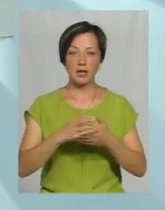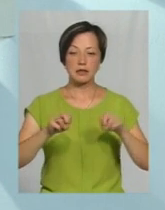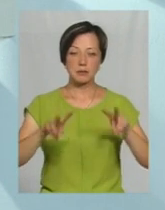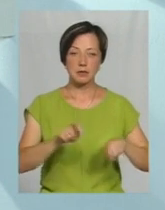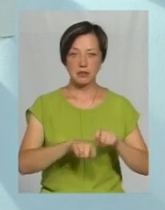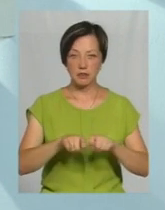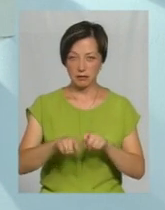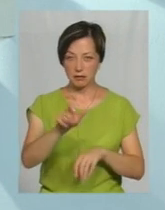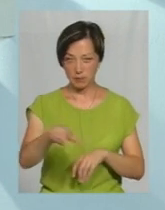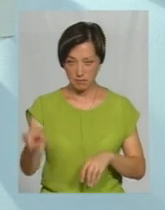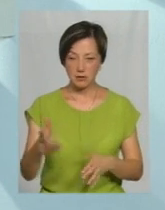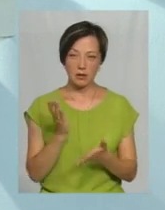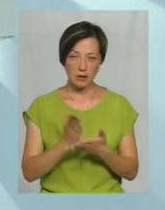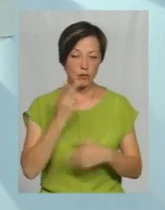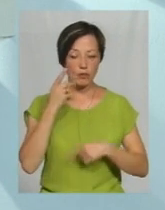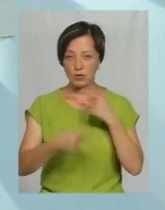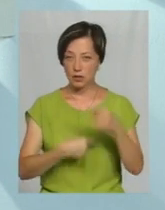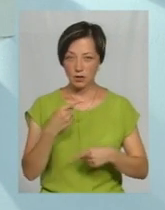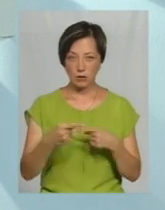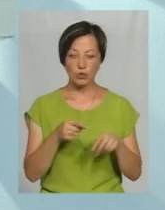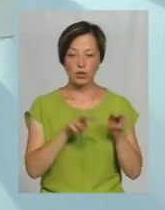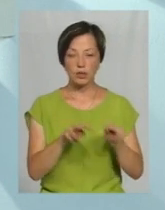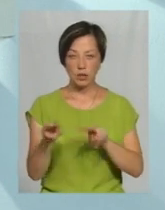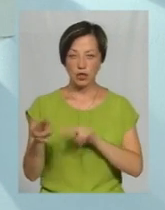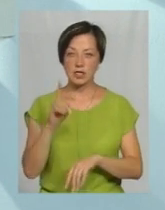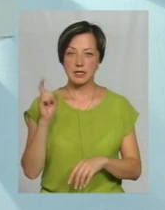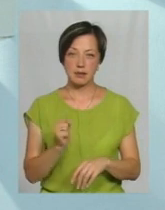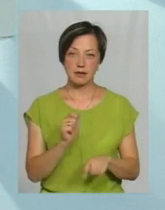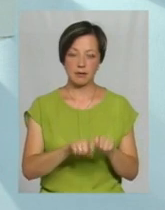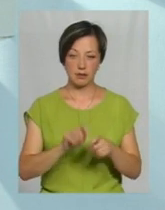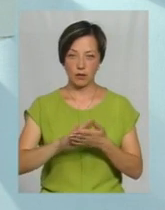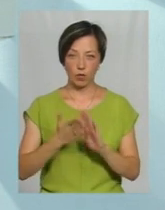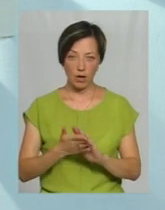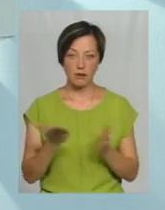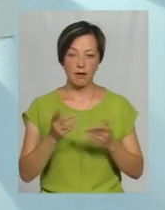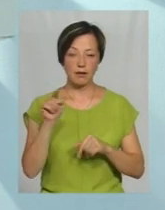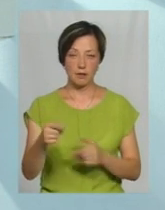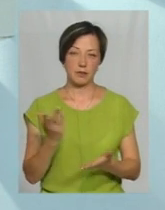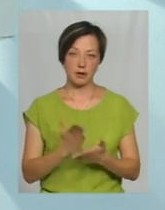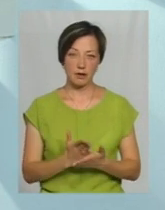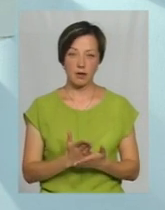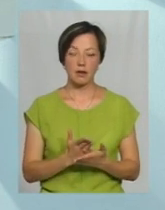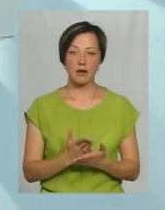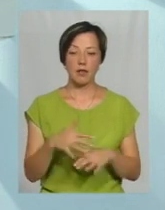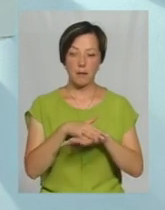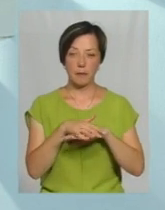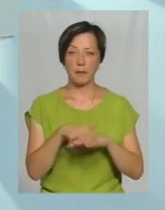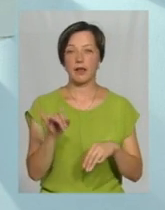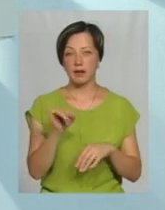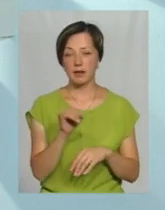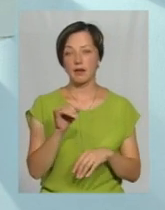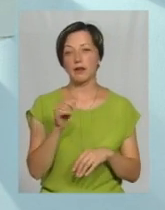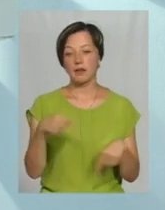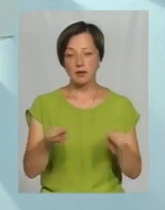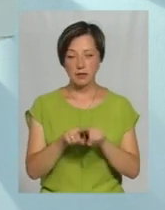інспектора, так само вони постійно стежать, моніторять ситуацію, яка відповідальна на ринку. І так само